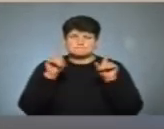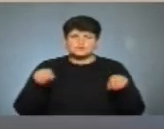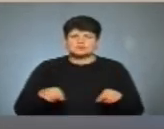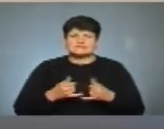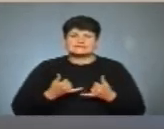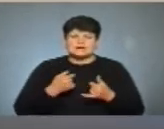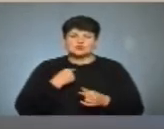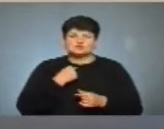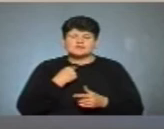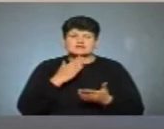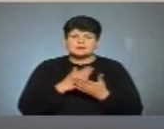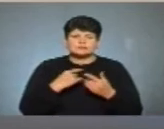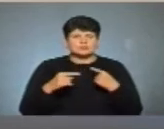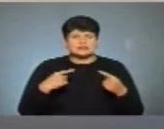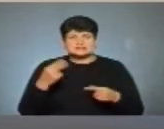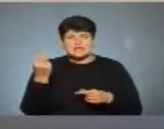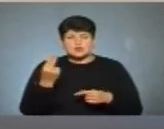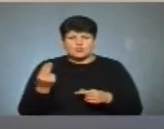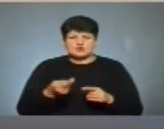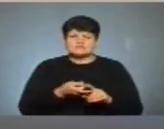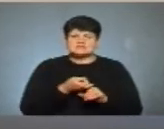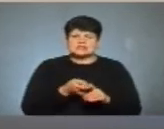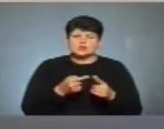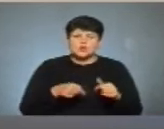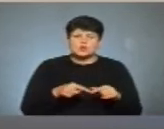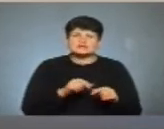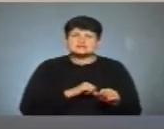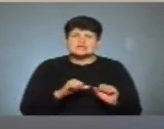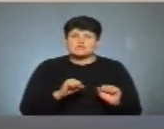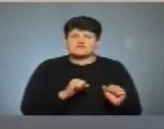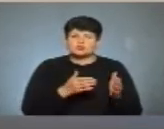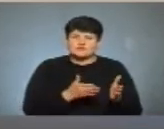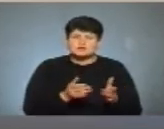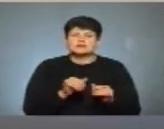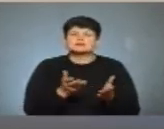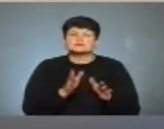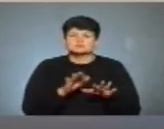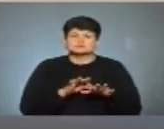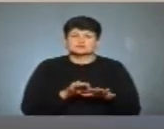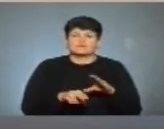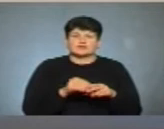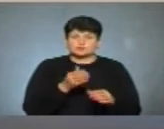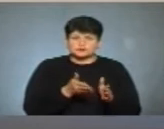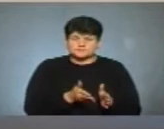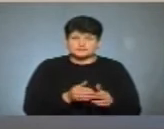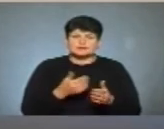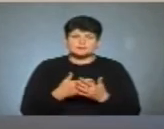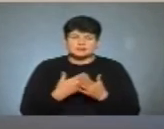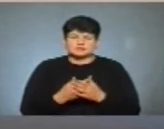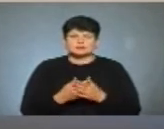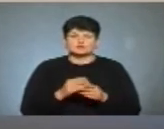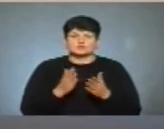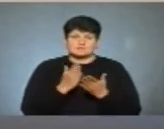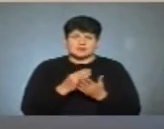голосування матимуть різний колір, в залежності від органу самоврядування, до якого відбуватимуться вибори. Зокрема, бюлетені